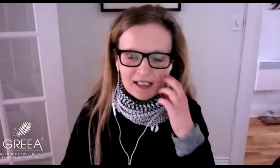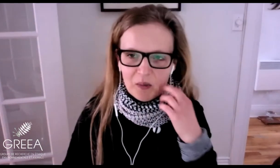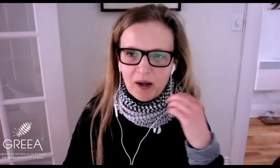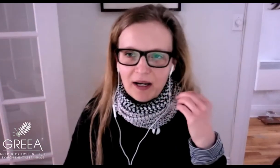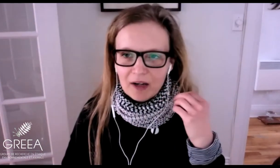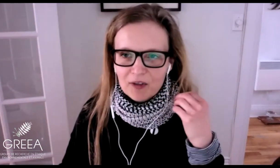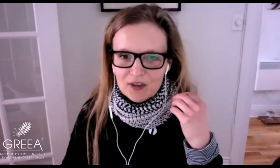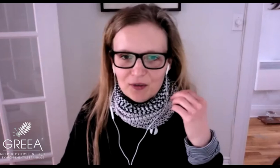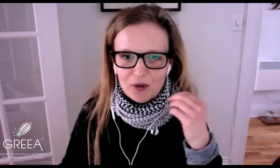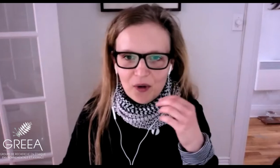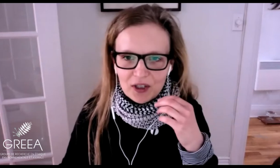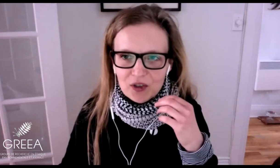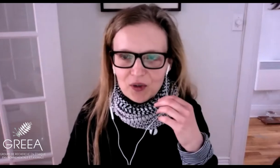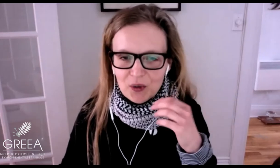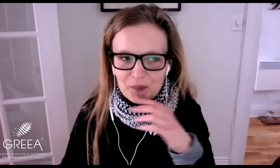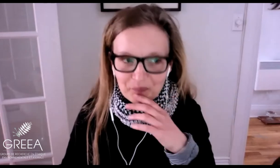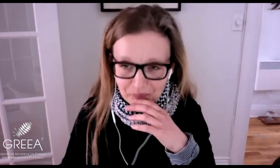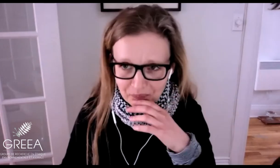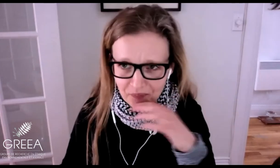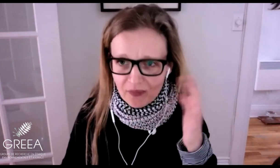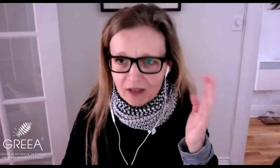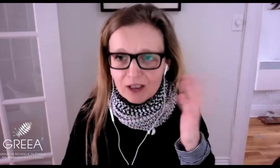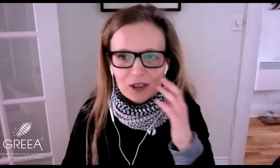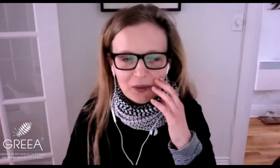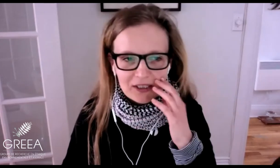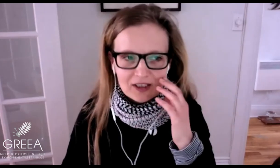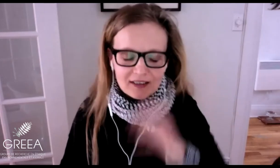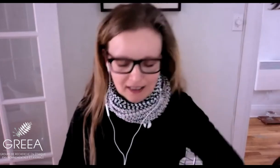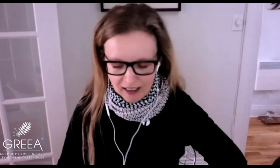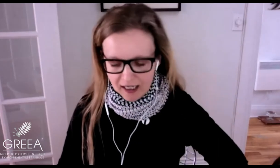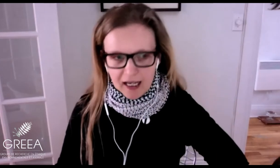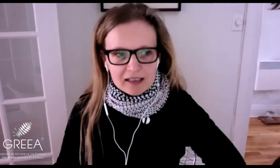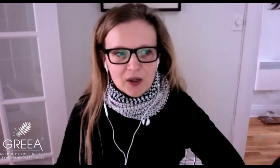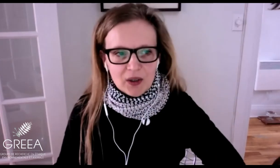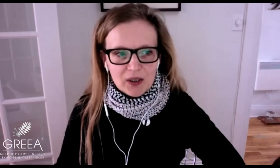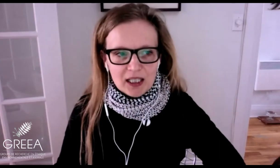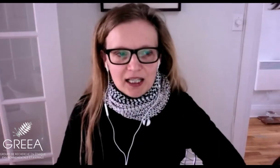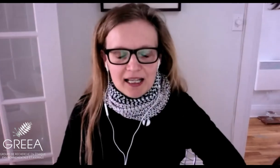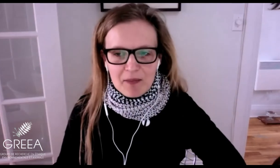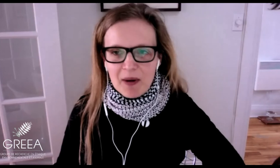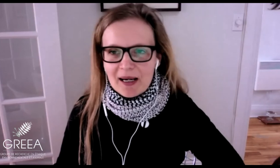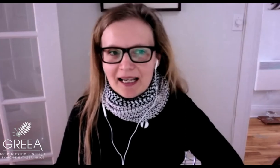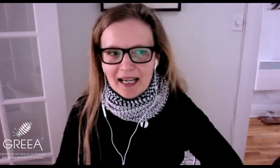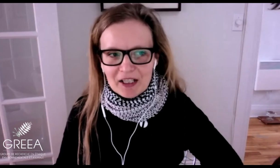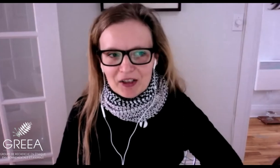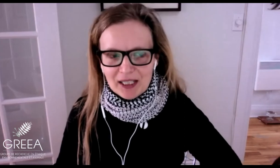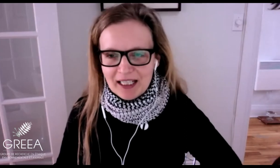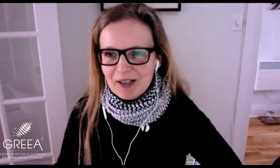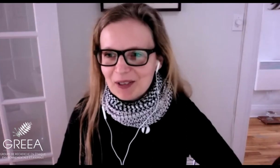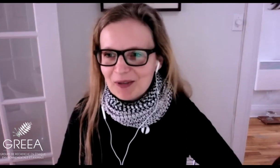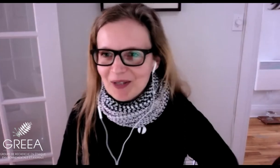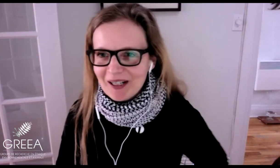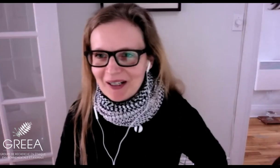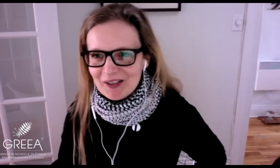interested in applying philosophical work to real-world questions. So, my entry,